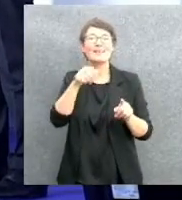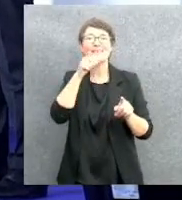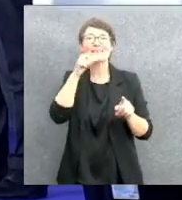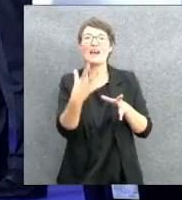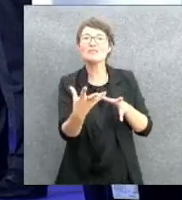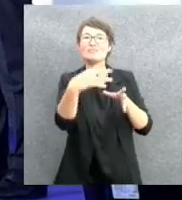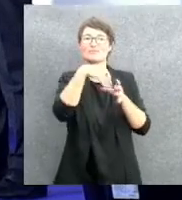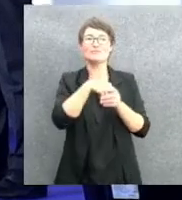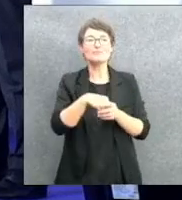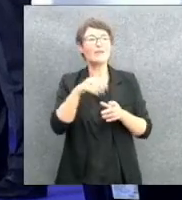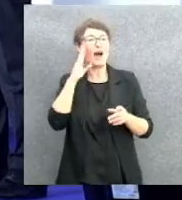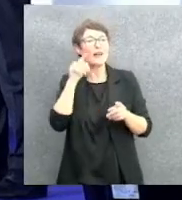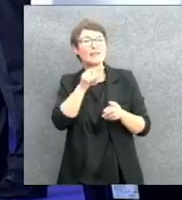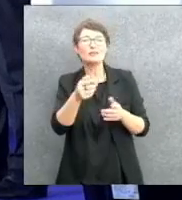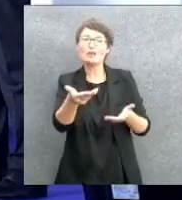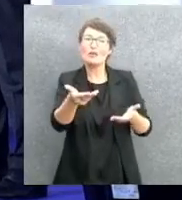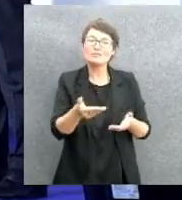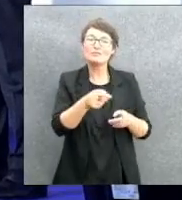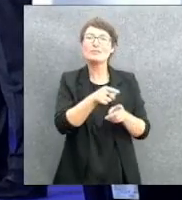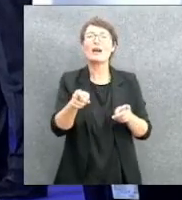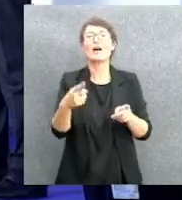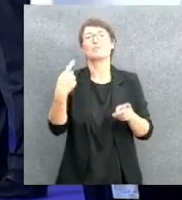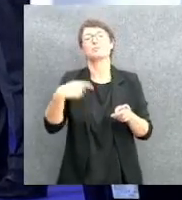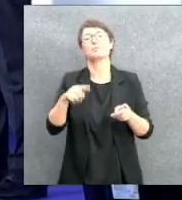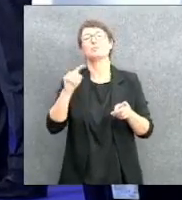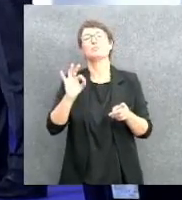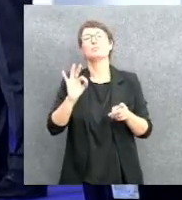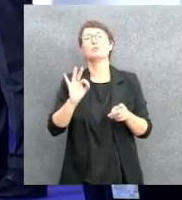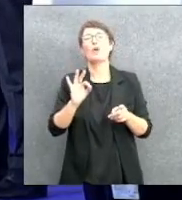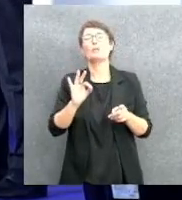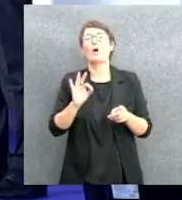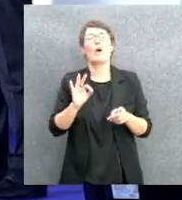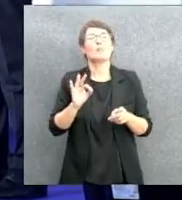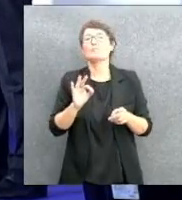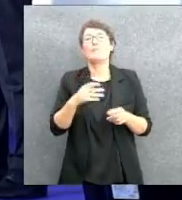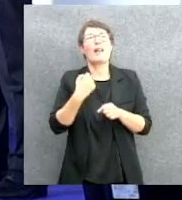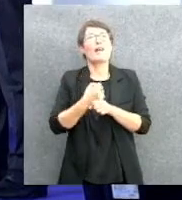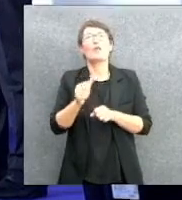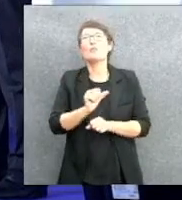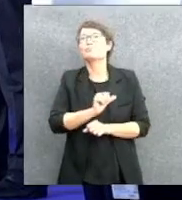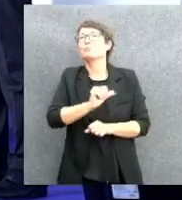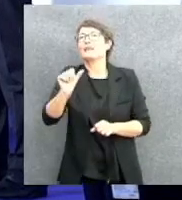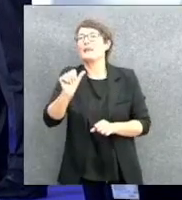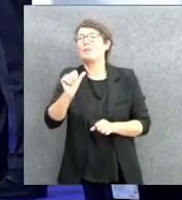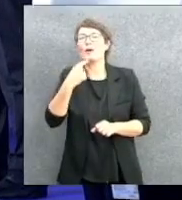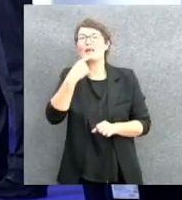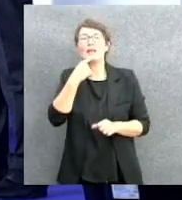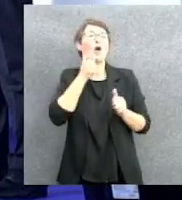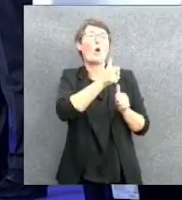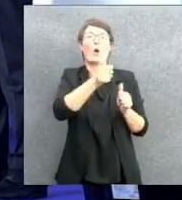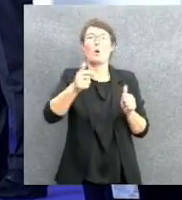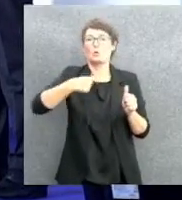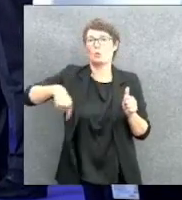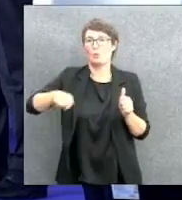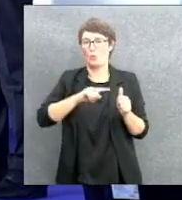di attenzione, alla fine sia forse il compito principale di ciascuno di noi nei confronti degli altri. Insomma, innanzitutto. Dottor